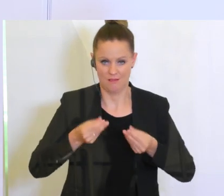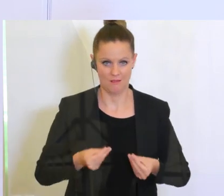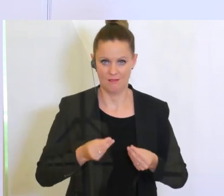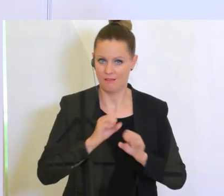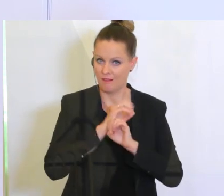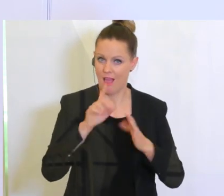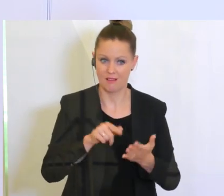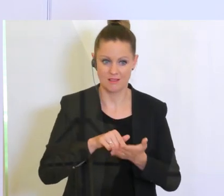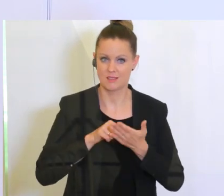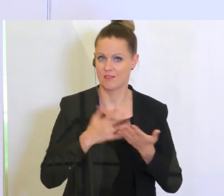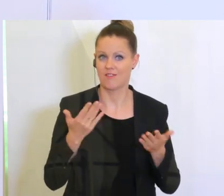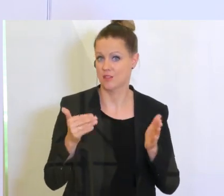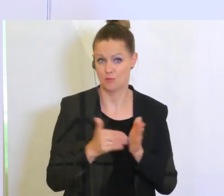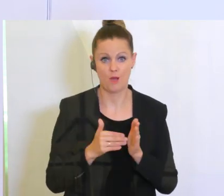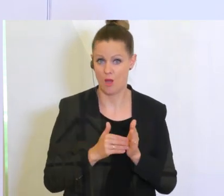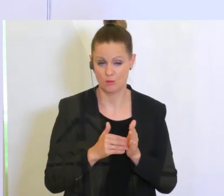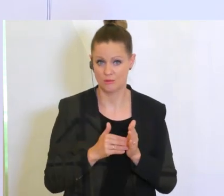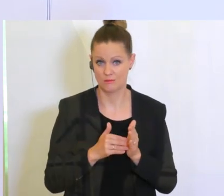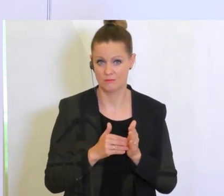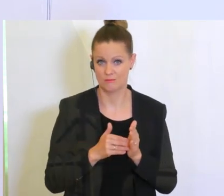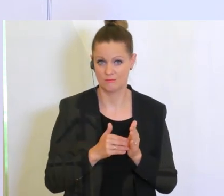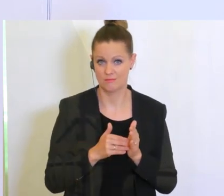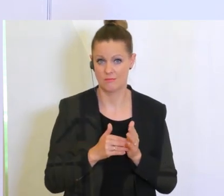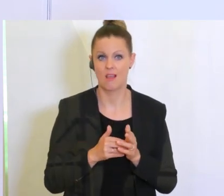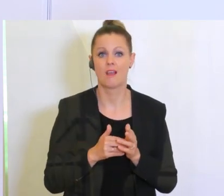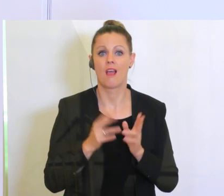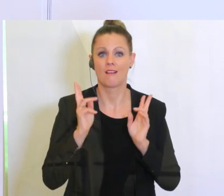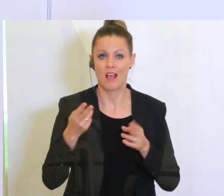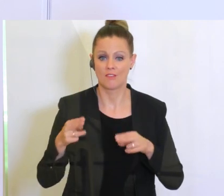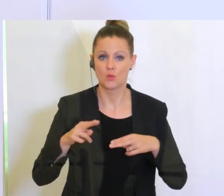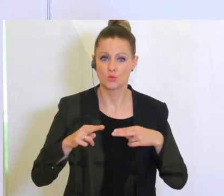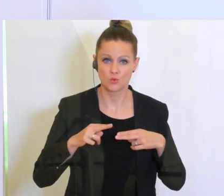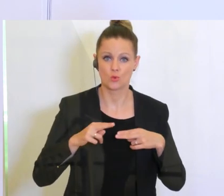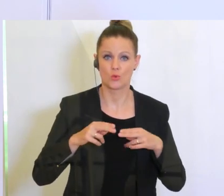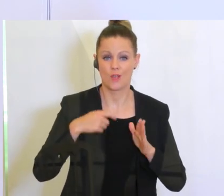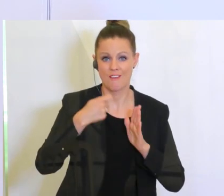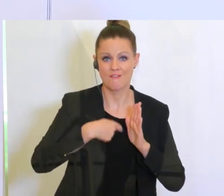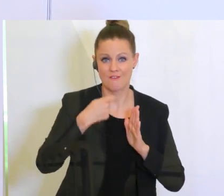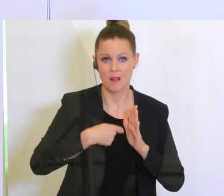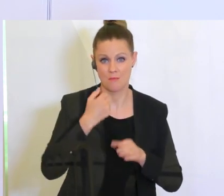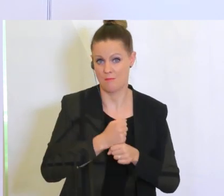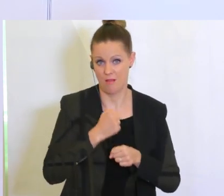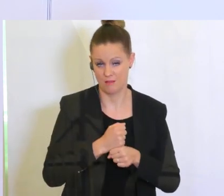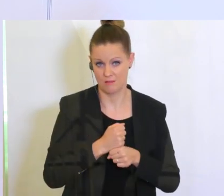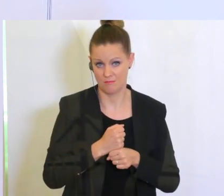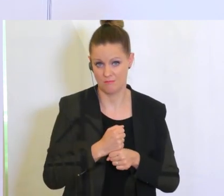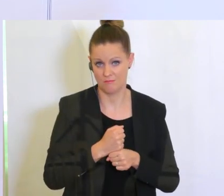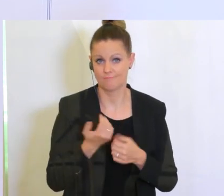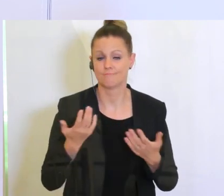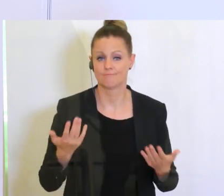geht, was braucht es, um wieder drehen zu können in Österreich. Und